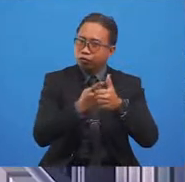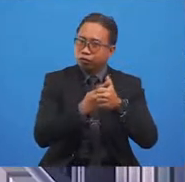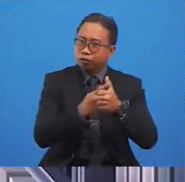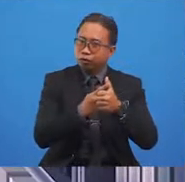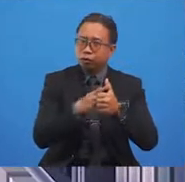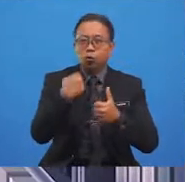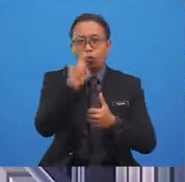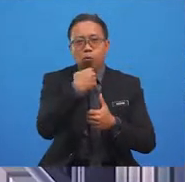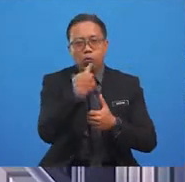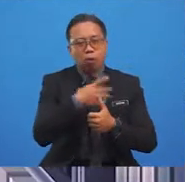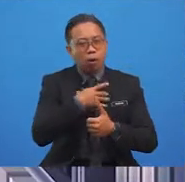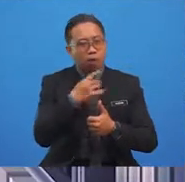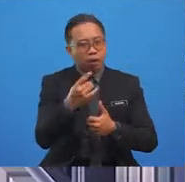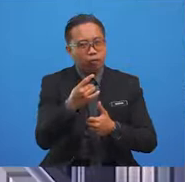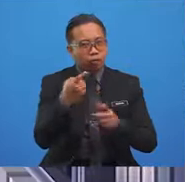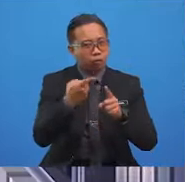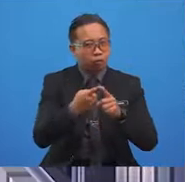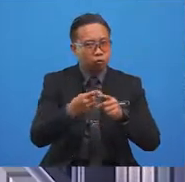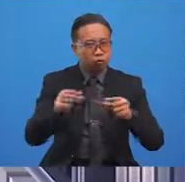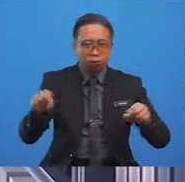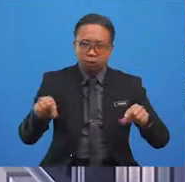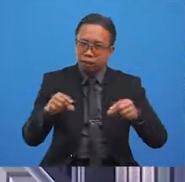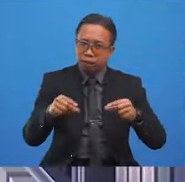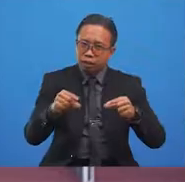Who loves to garden?